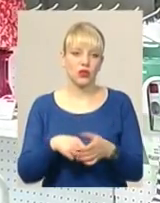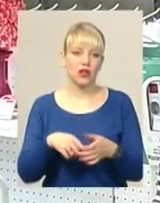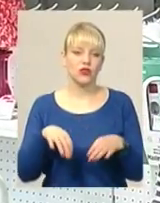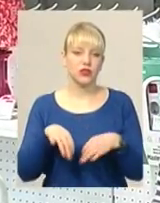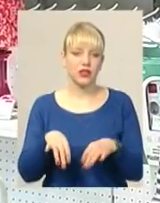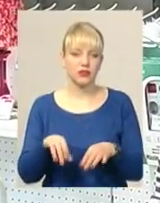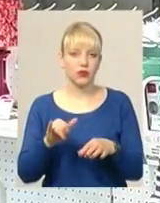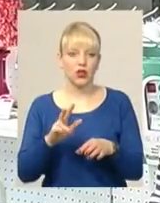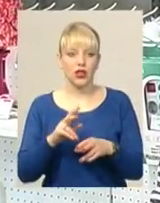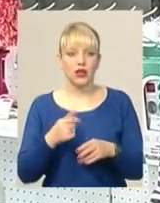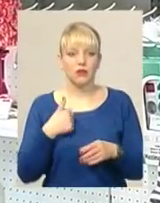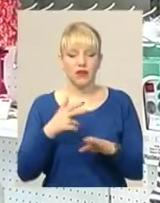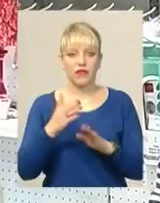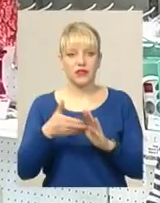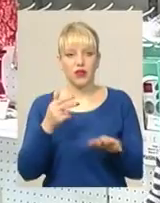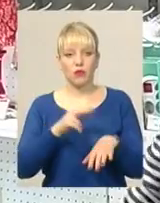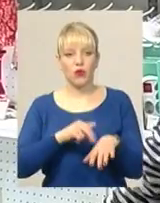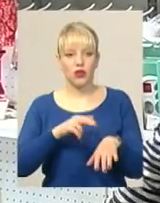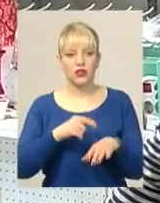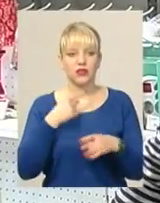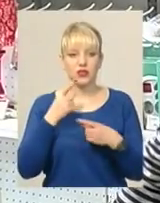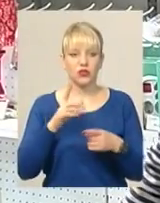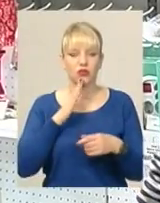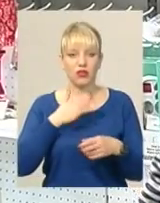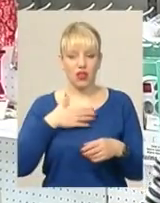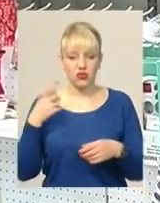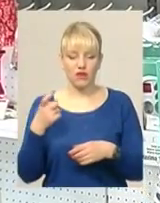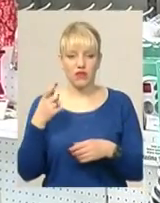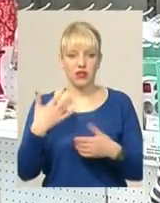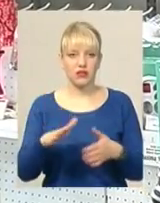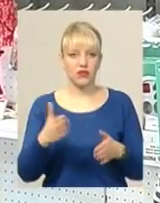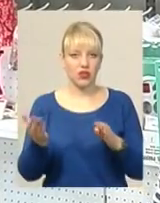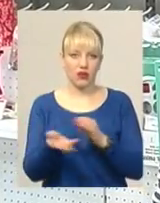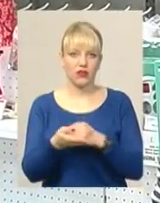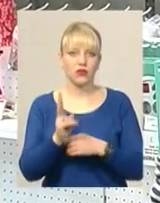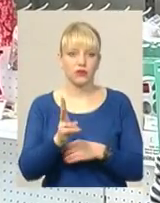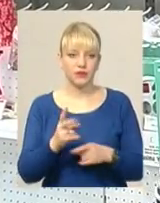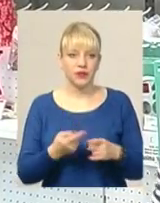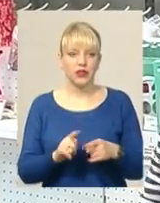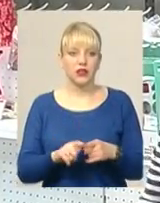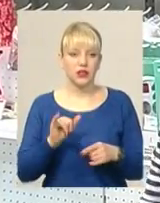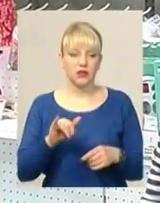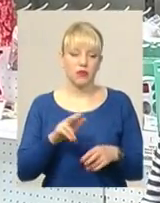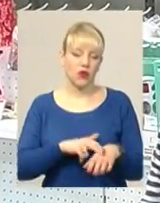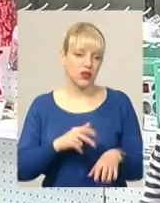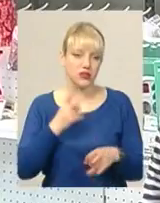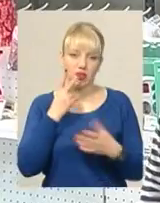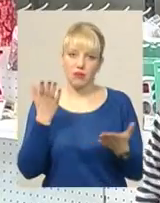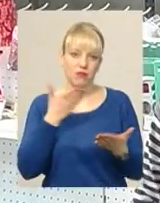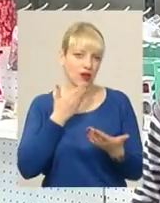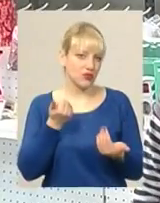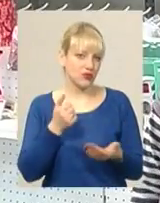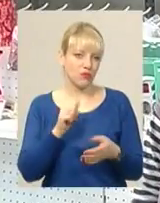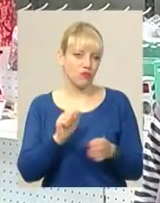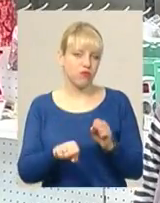Звичайно, ми визвали поліцію про те, щоб сказати, що наша власність, яка є демонтована. Поліція, звичайно, тут не побачує правопорушень.